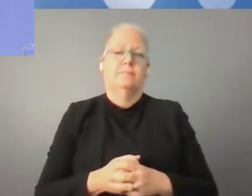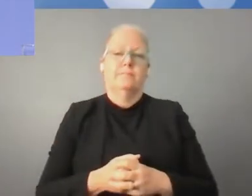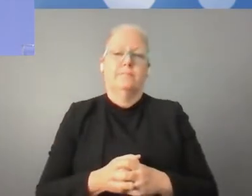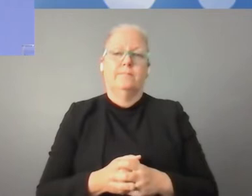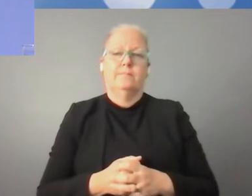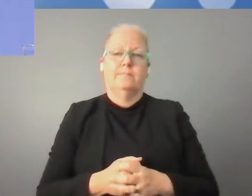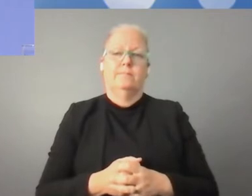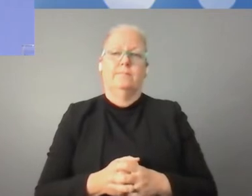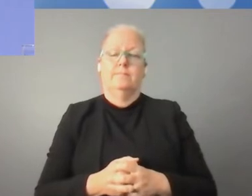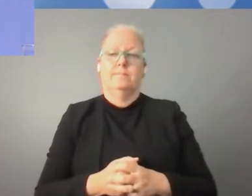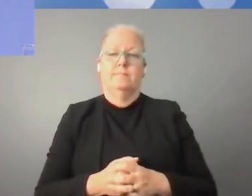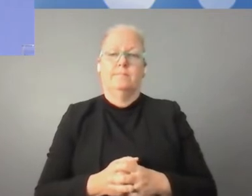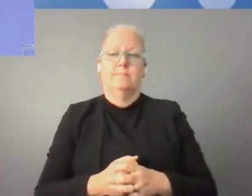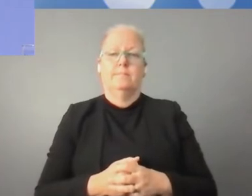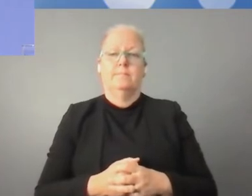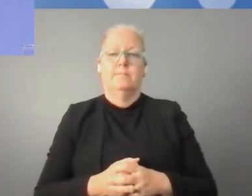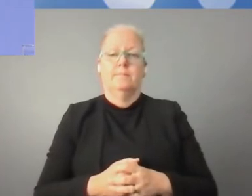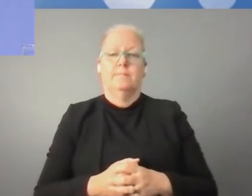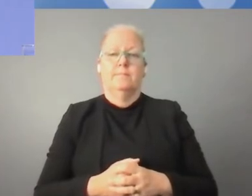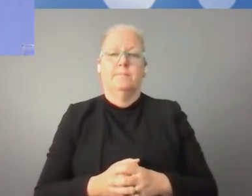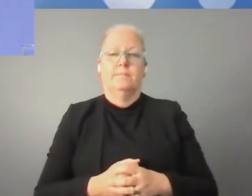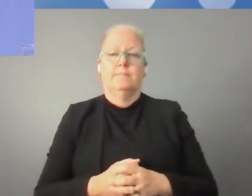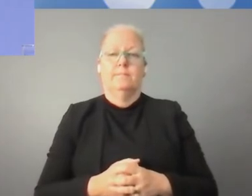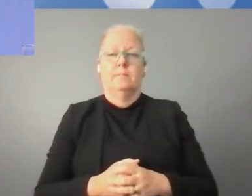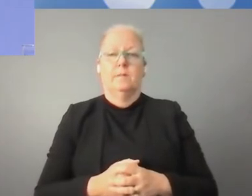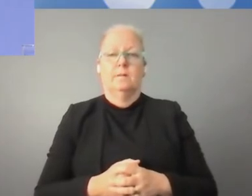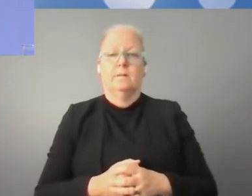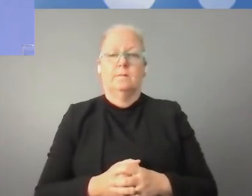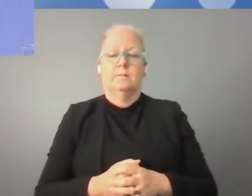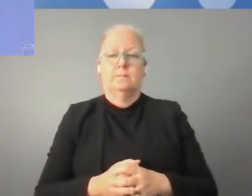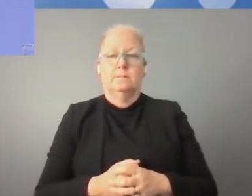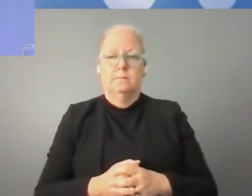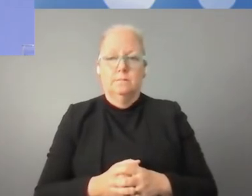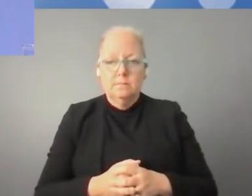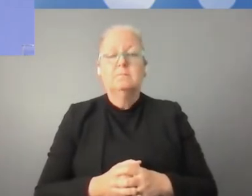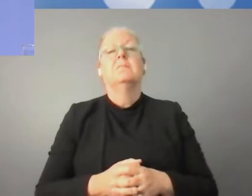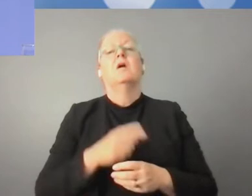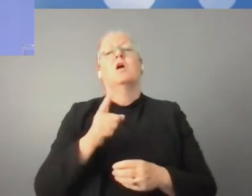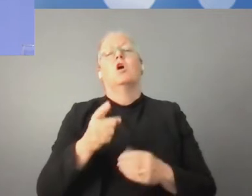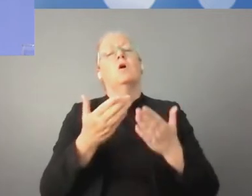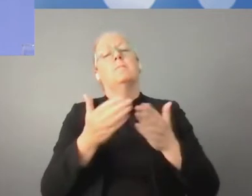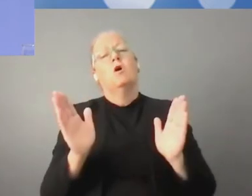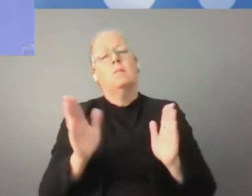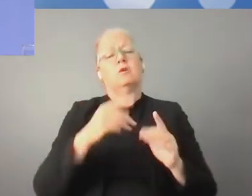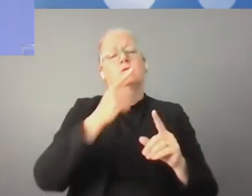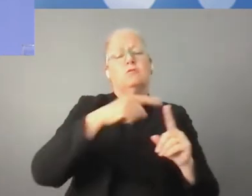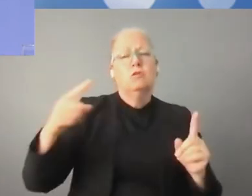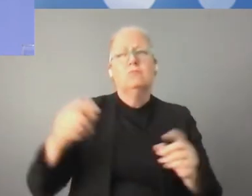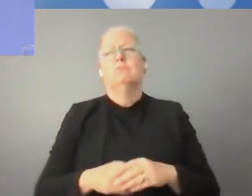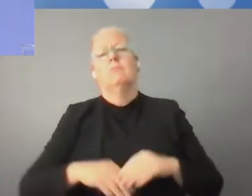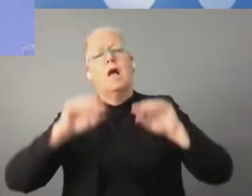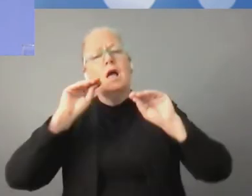Publiczne modele dla internetu, dane publiczne, modele nauczania sztucznej inteligencji.